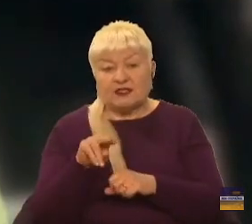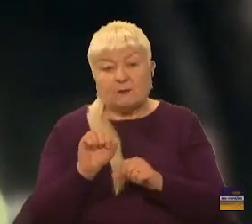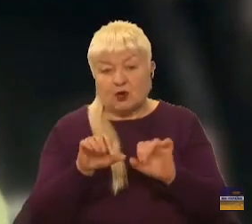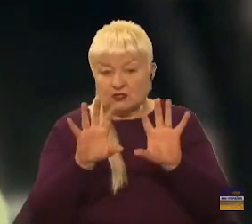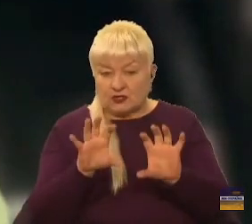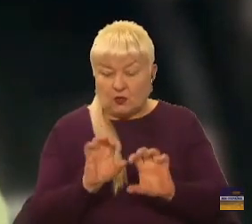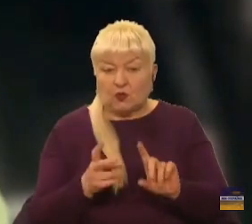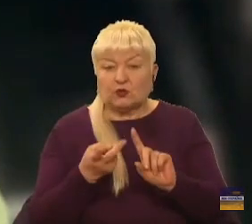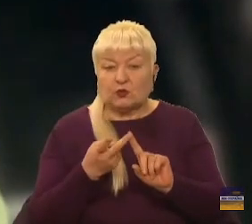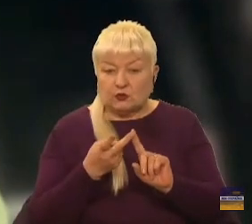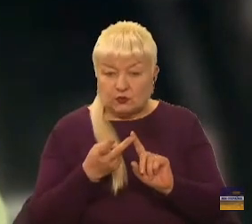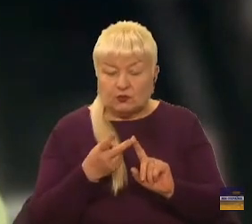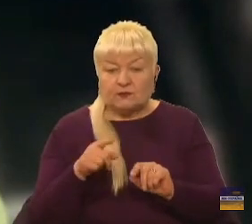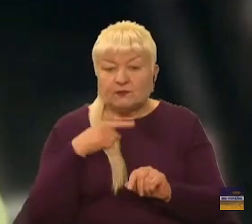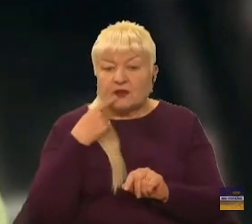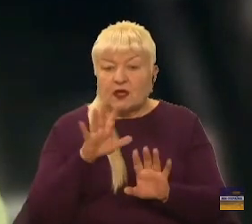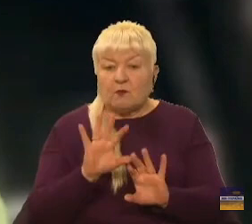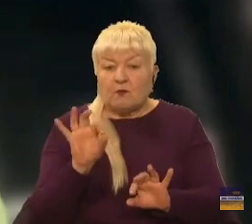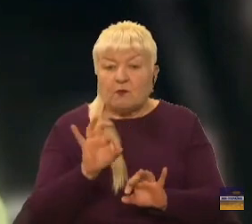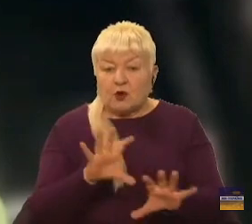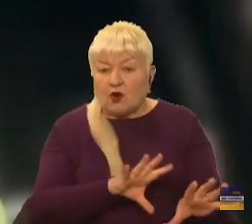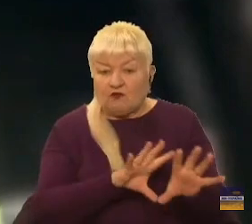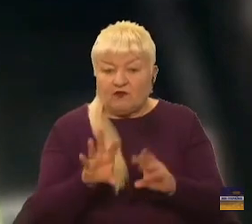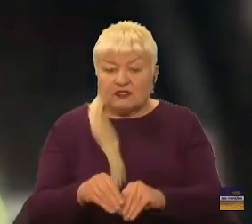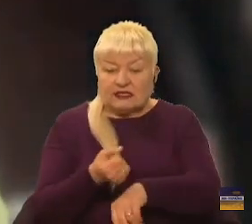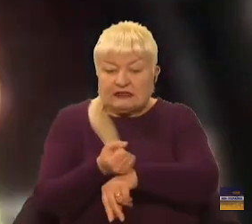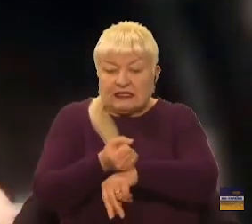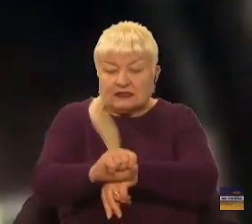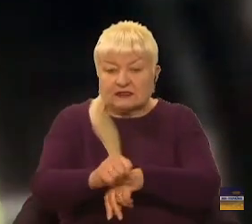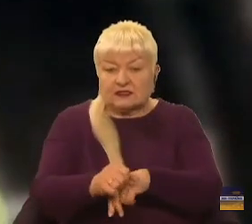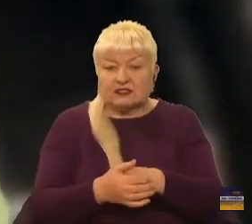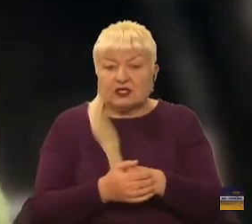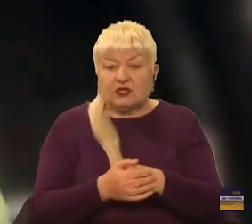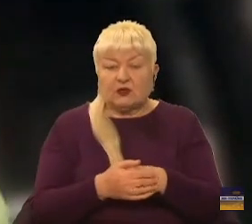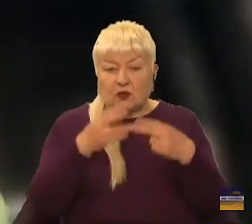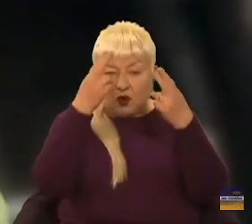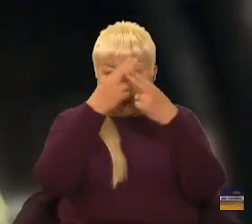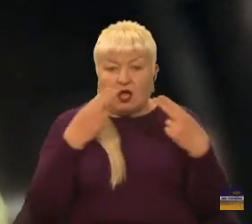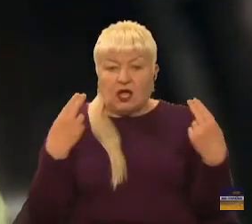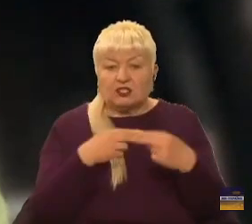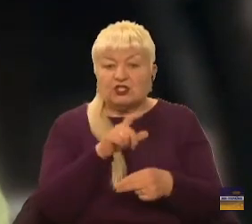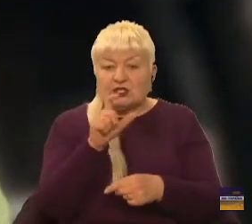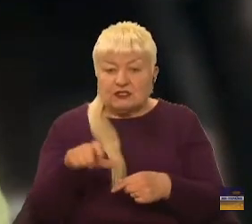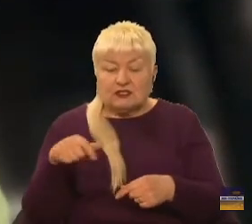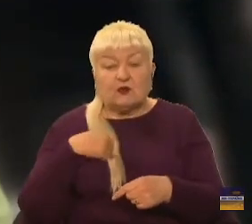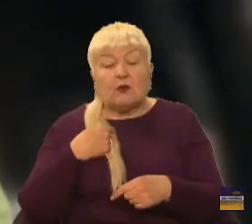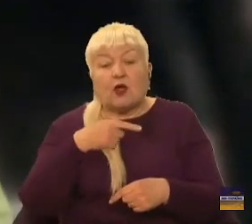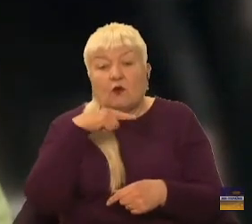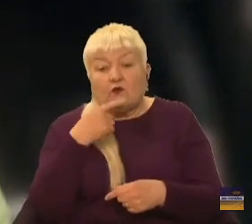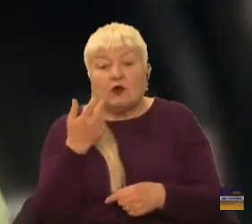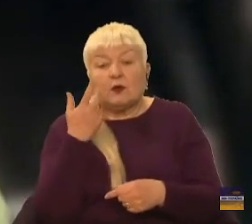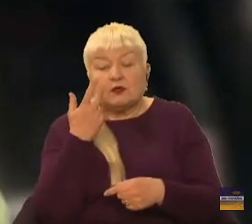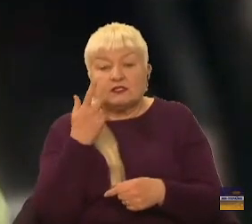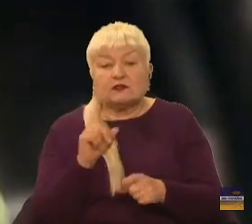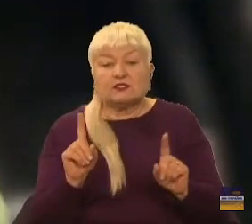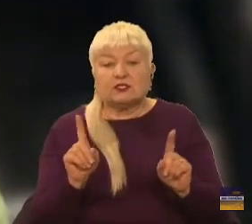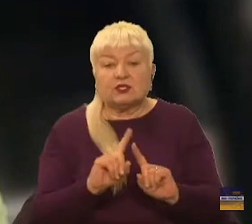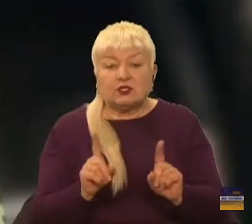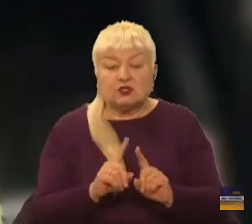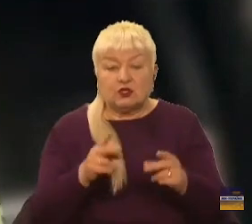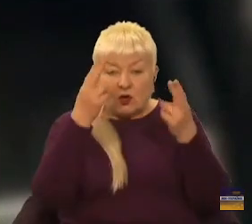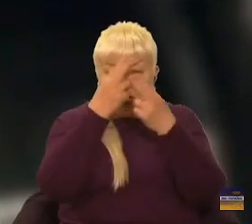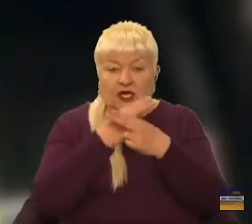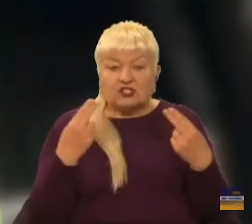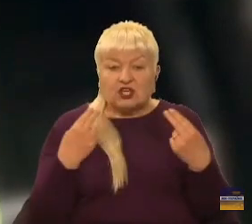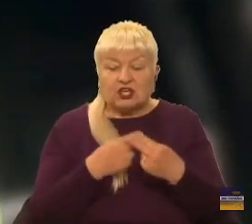Друге, не йдеться про виселення насильних чинців. Ми говоримо завжди про те, що чернече